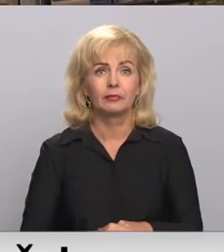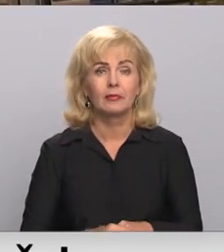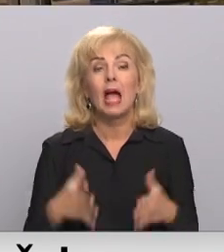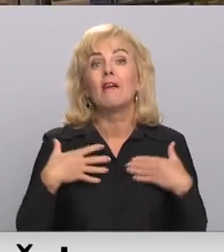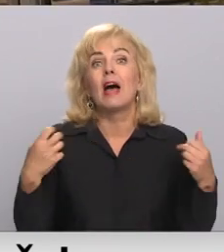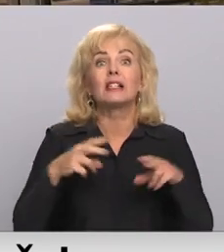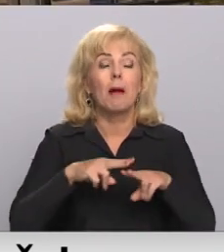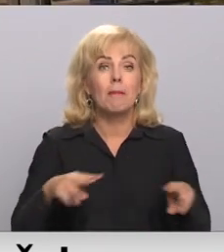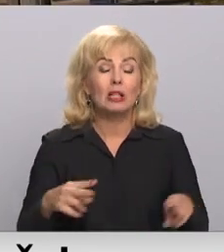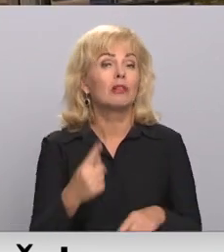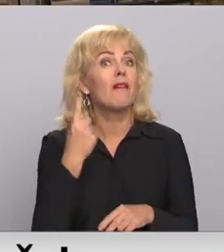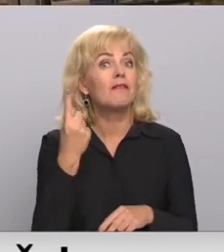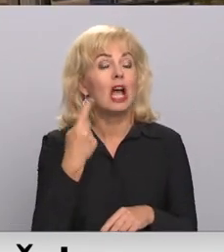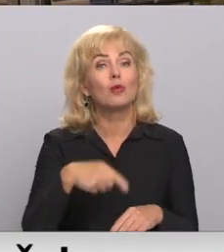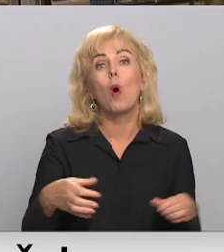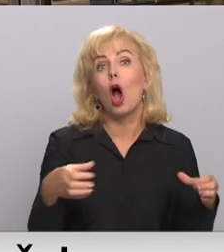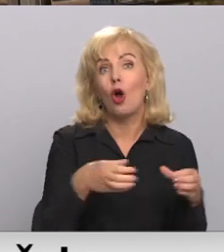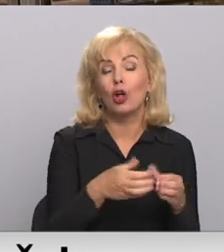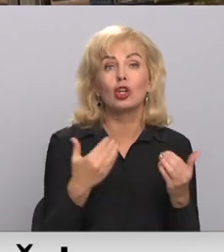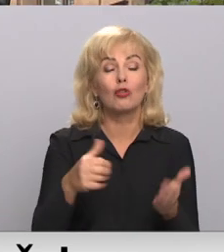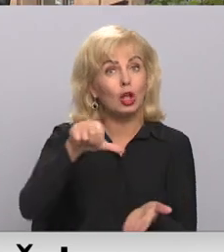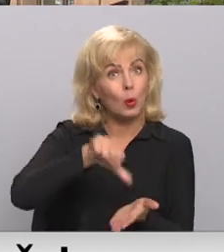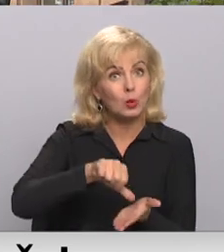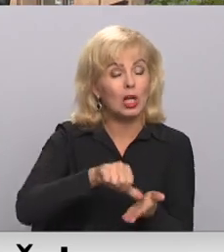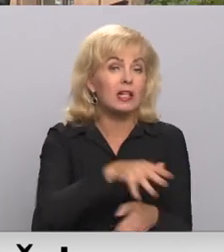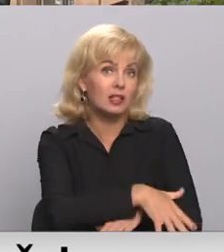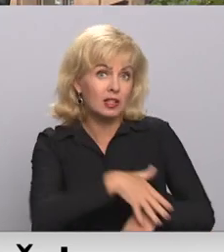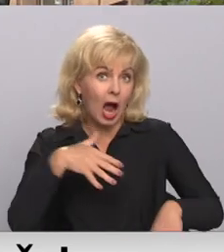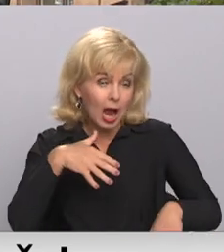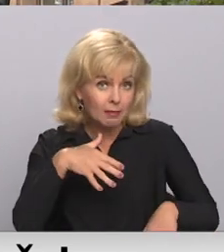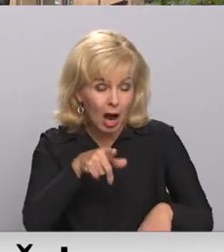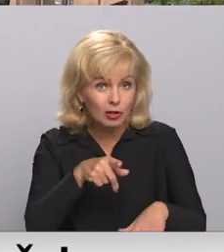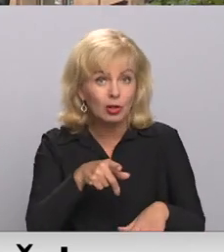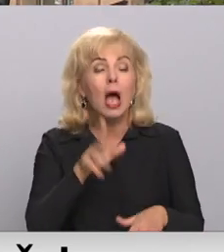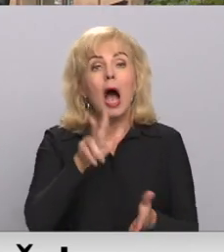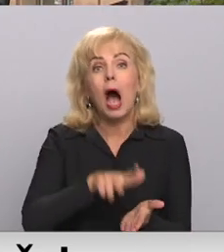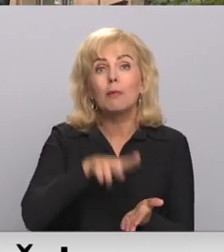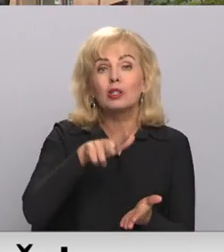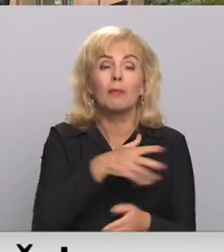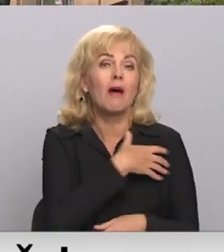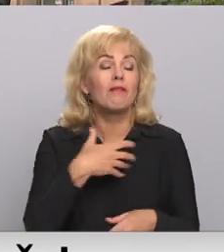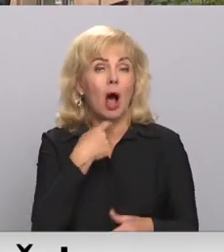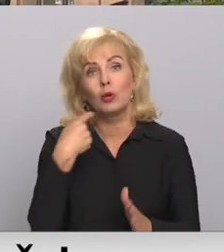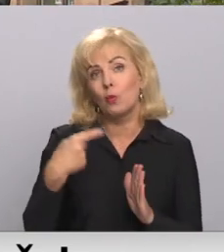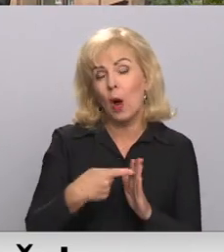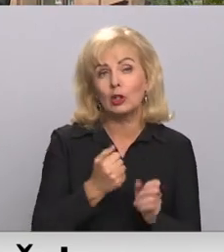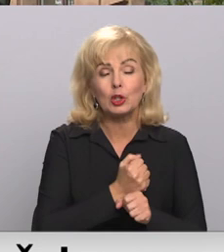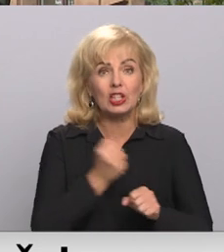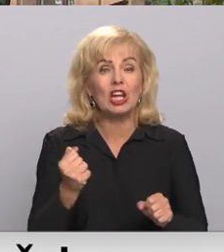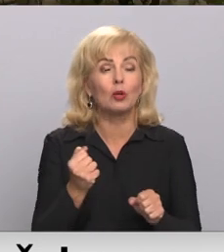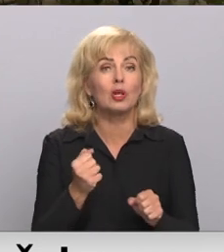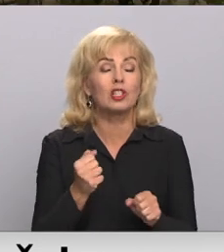Veselības ministras bija vienīgais no koalīcijas, kurš šodien uzrunāja sājumu, un lūdza pārapstiprināt šondēļ valdības noteiktos stingros